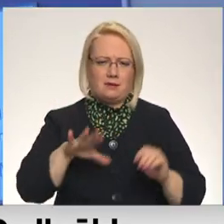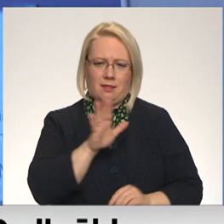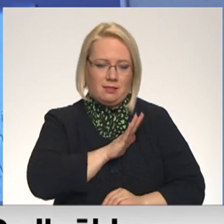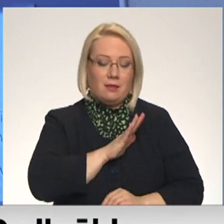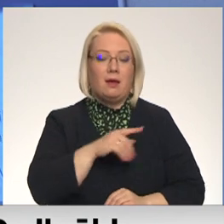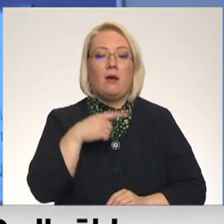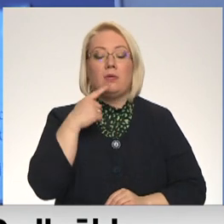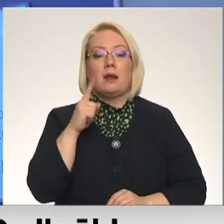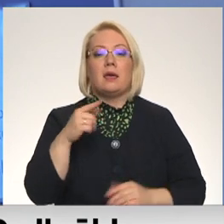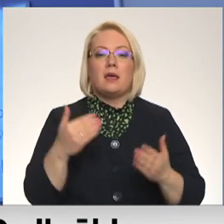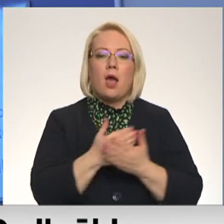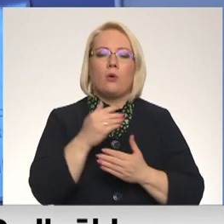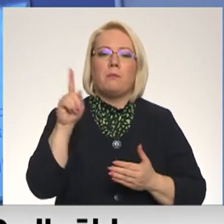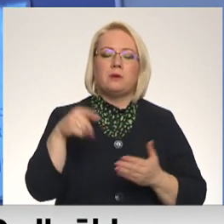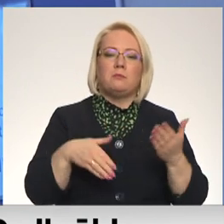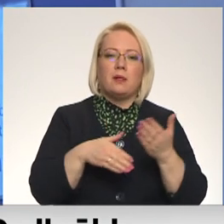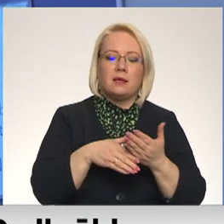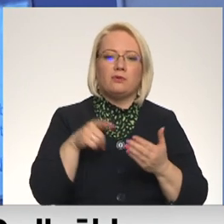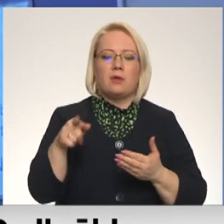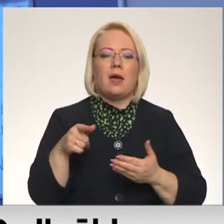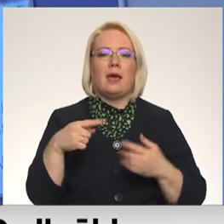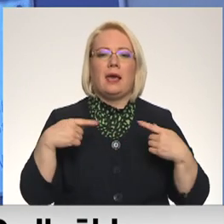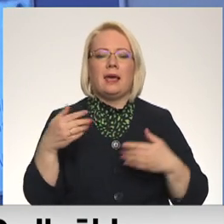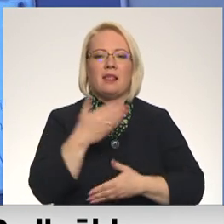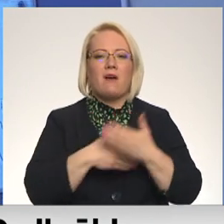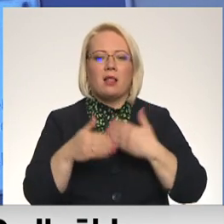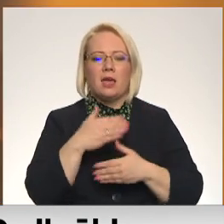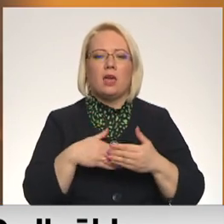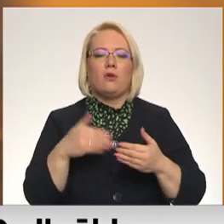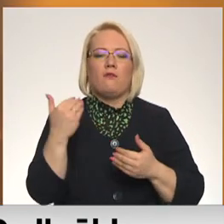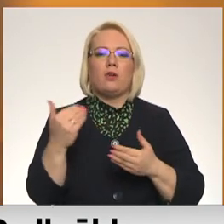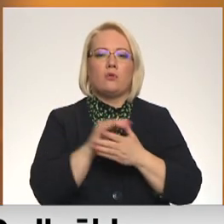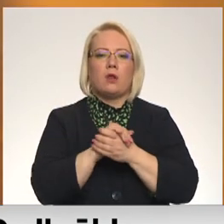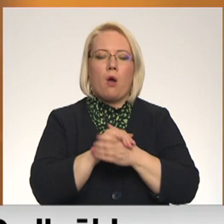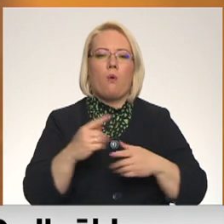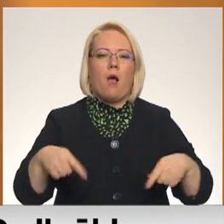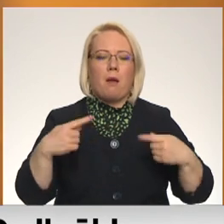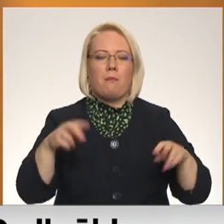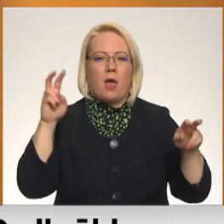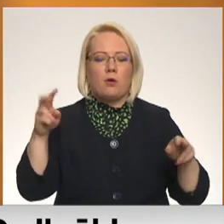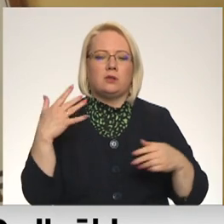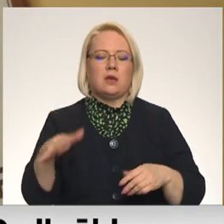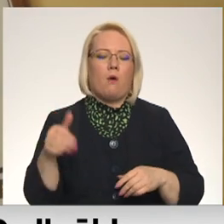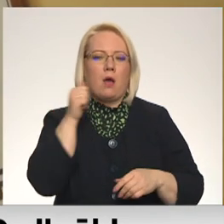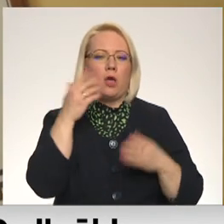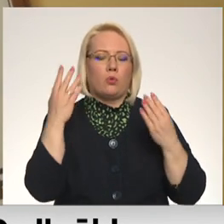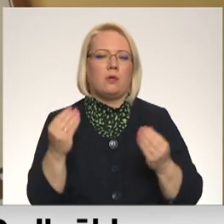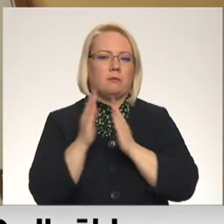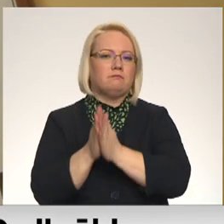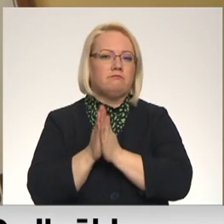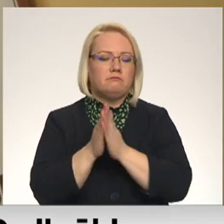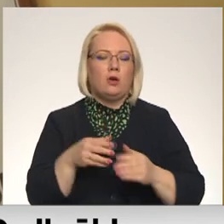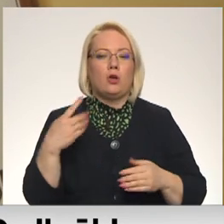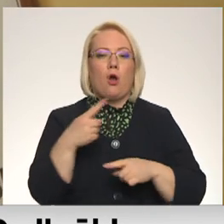pieprasījumi pēc palīdzības invalīdu un viņu draugu apvienība apērons pienāk katru dienu. Vismaz šobrīd nos akcijas dot pieci, saziedotās